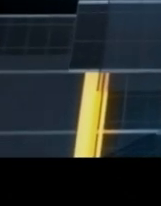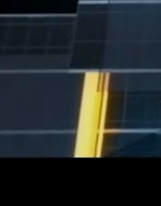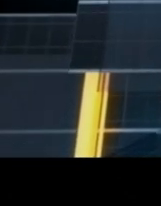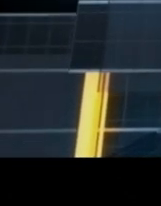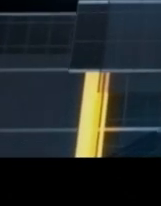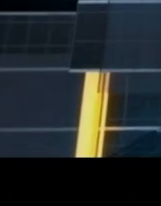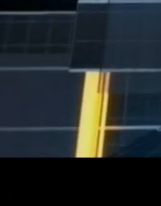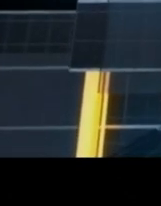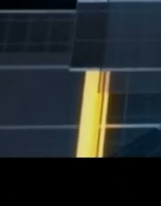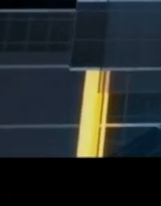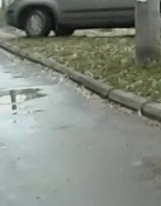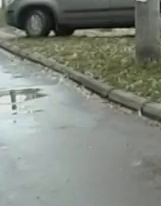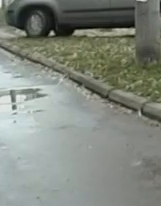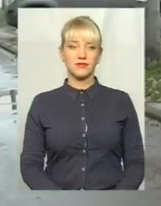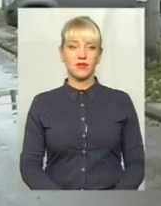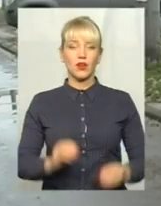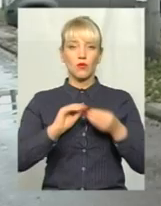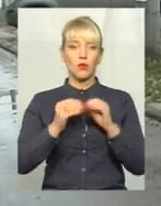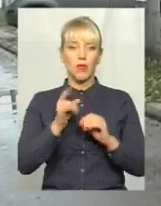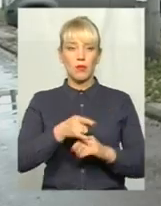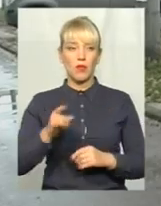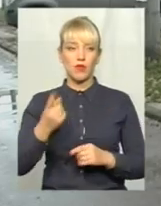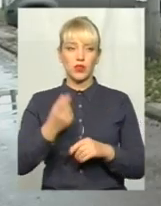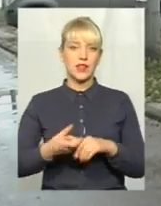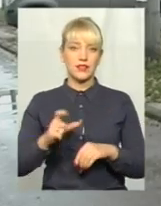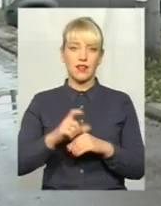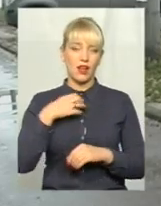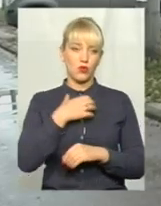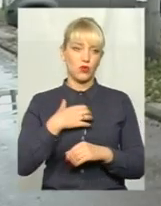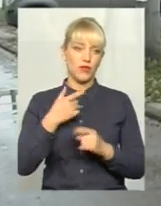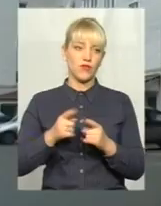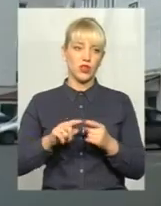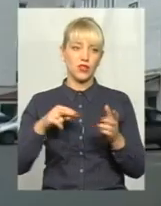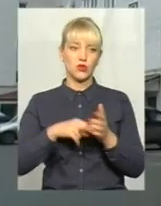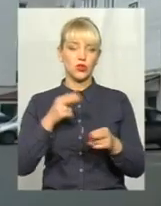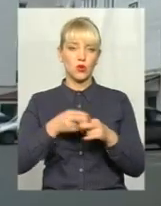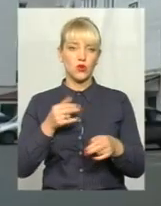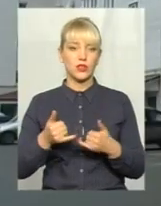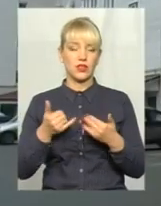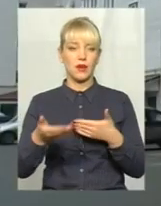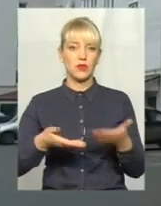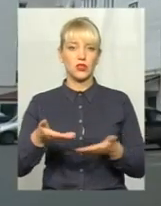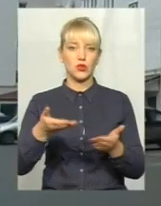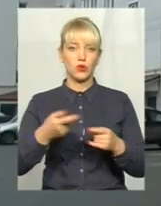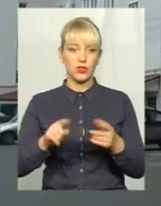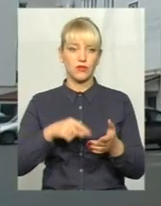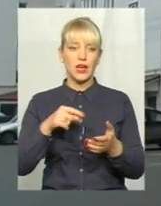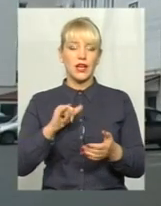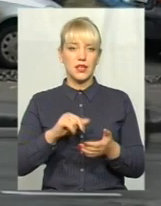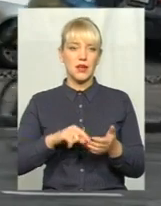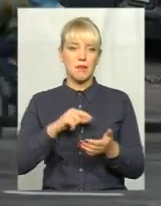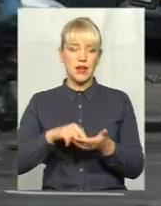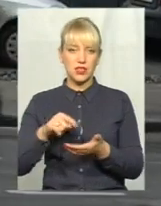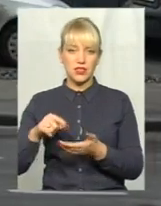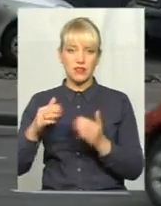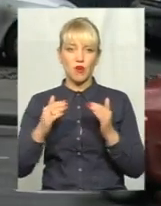МУЗЫКАЛЬНАЯ ЗАСТАВКА Проблема паркування – одна з найактуальніших. Вона стоїть гостро як для пішоходів та мешканців будинків, так і для